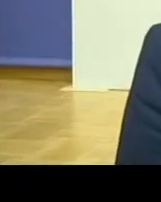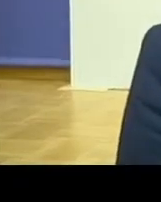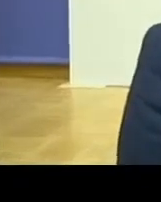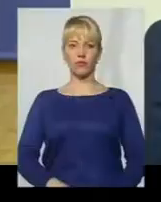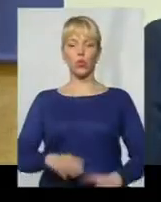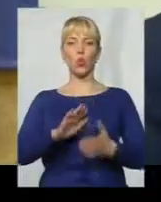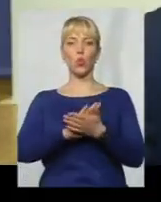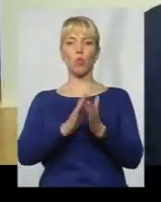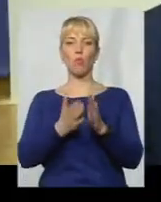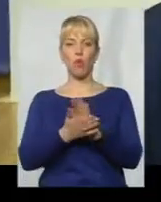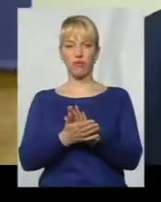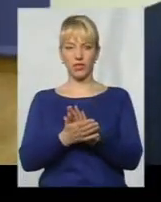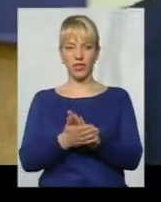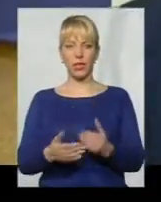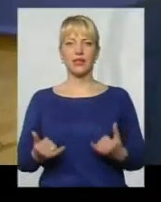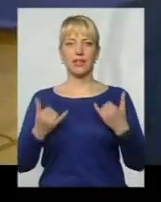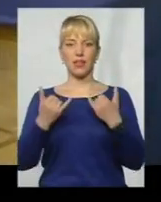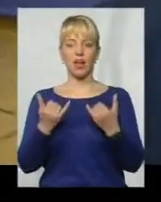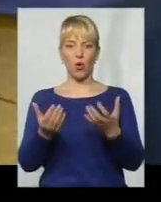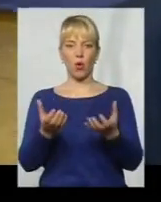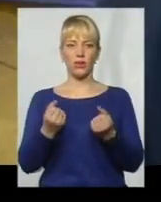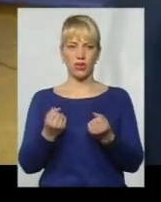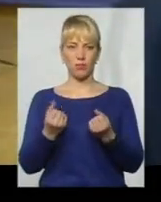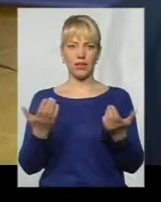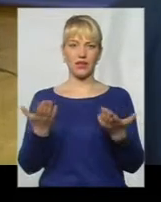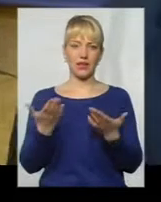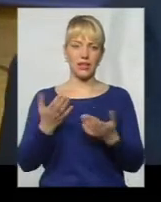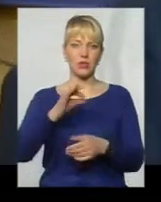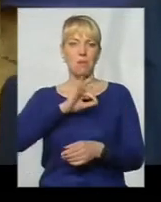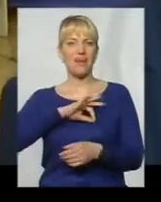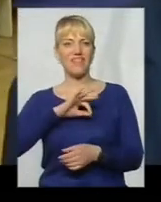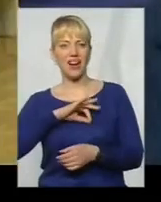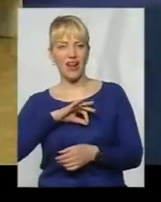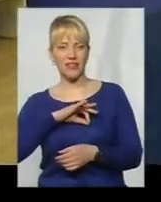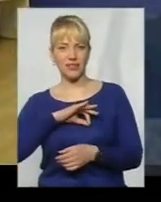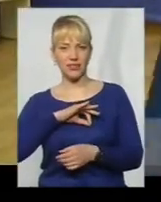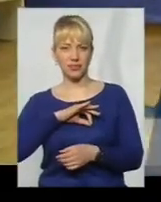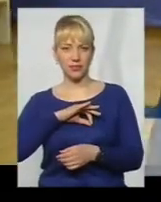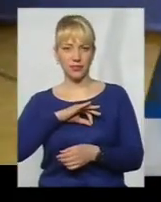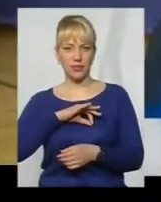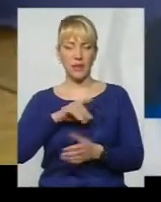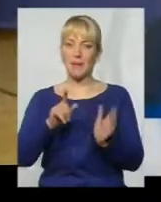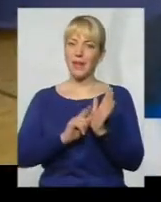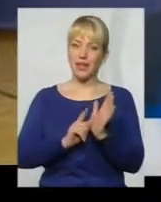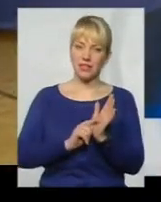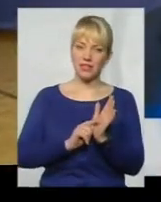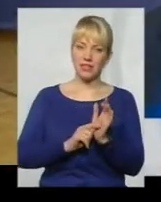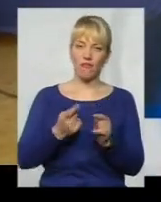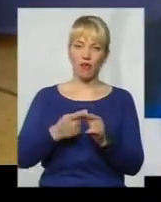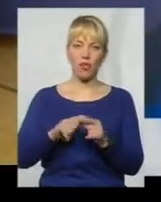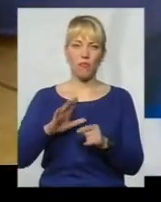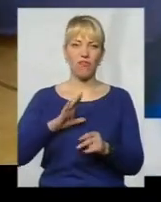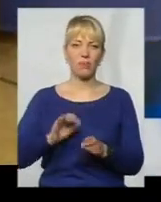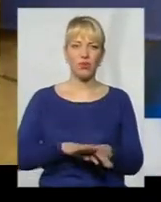Умови для отримання якихось преференцій, допомоги, пенсій, вони повинні бути